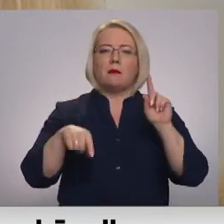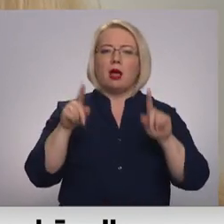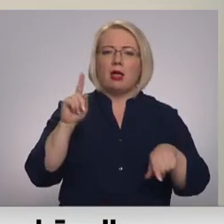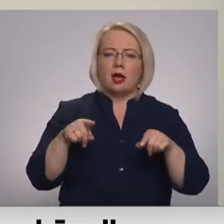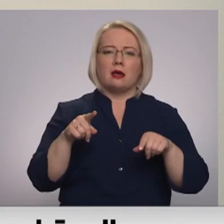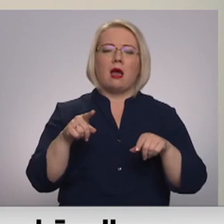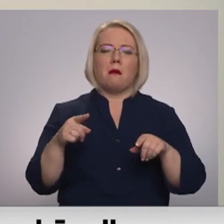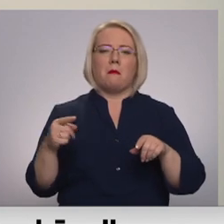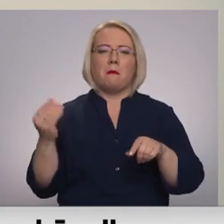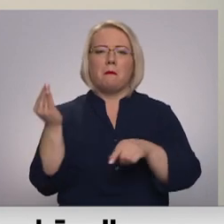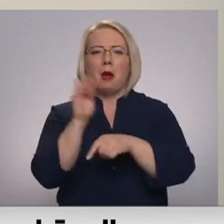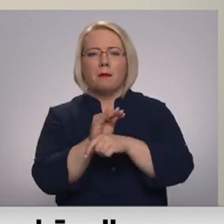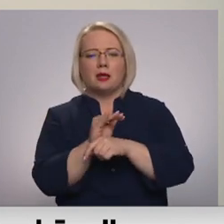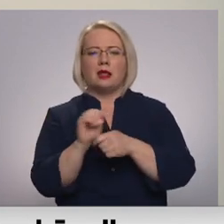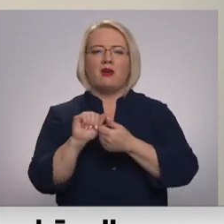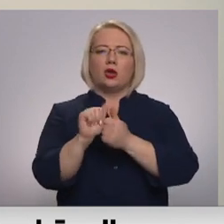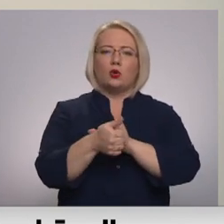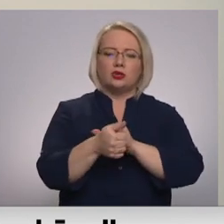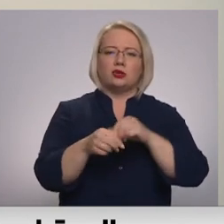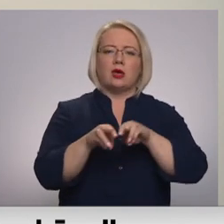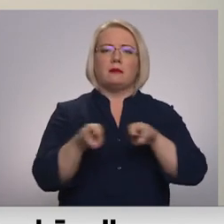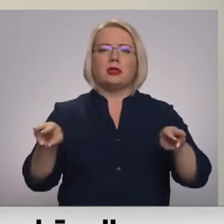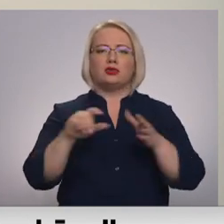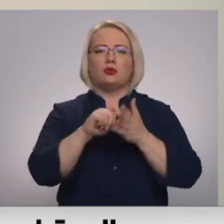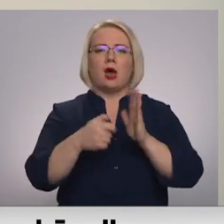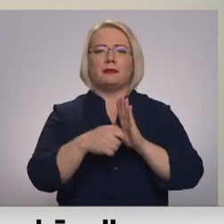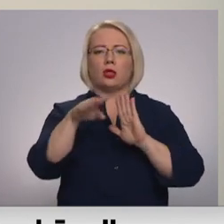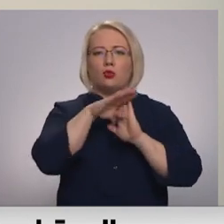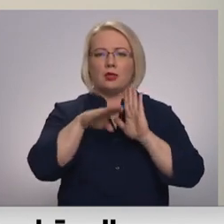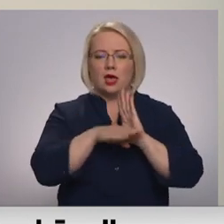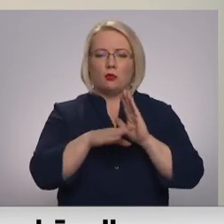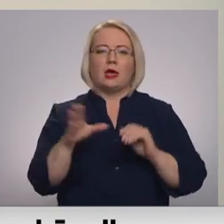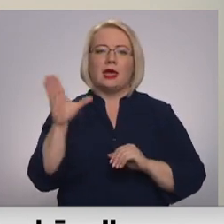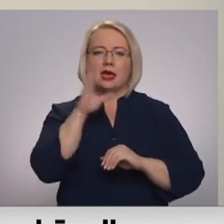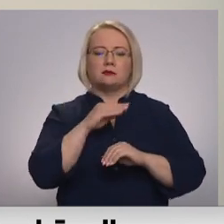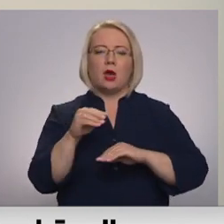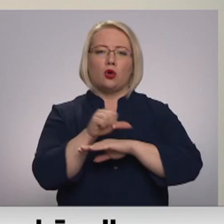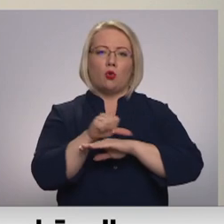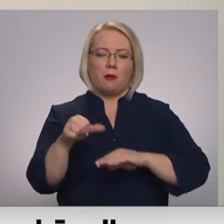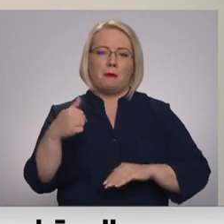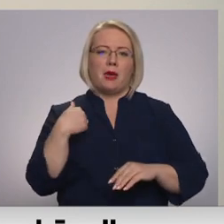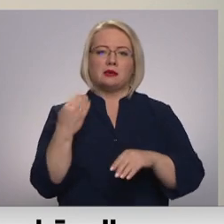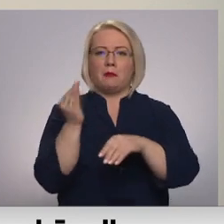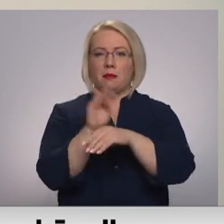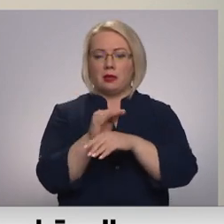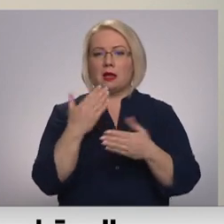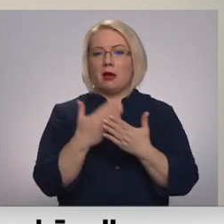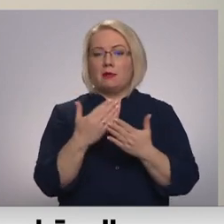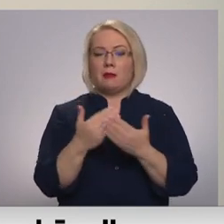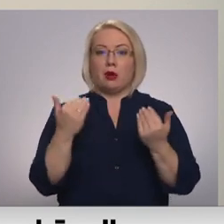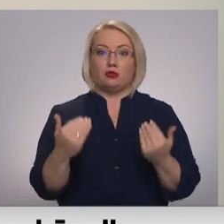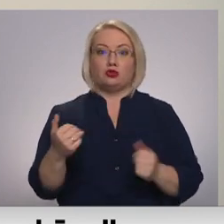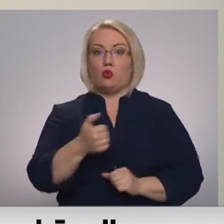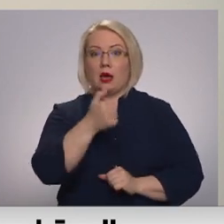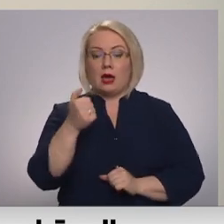papildināti vai veikti grozīju ministra kāpēc noteikumos. Iespēja robežās mēs arī papildinām. Kā piemēram, šogad